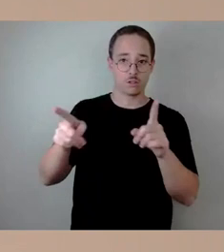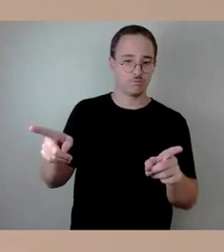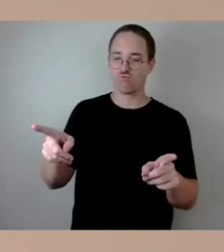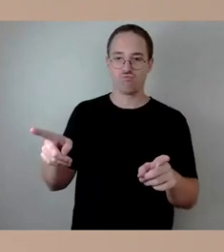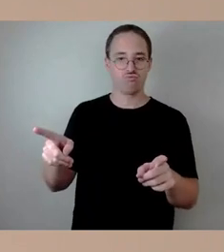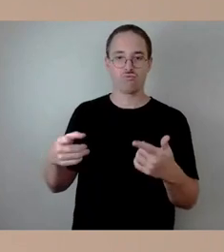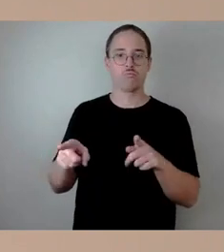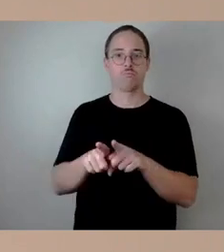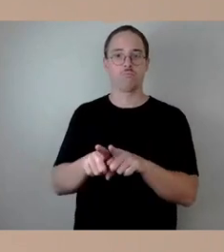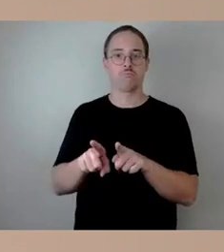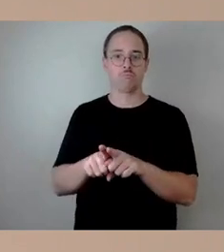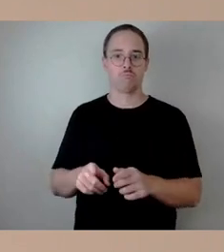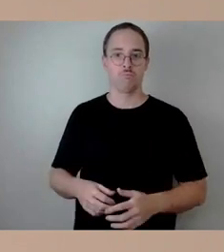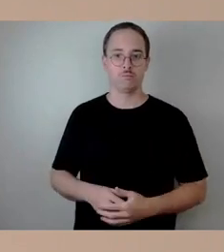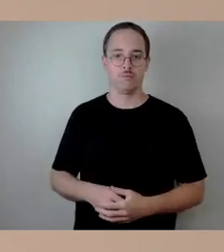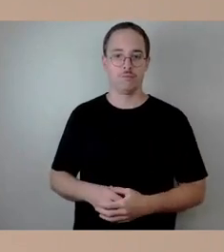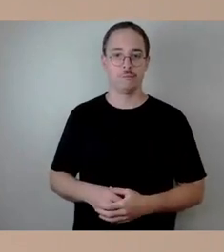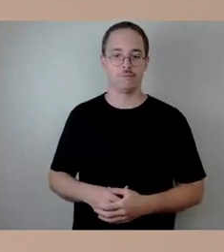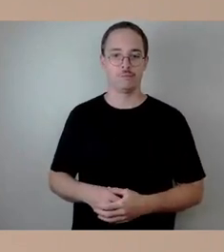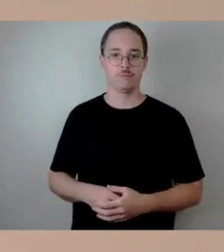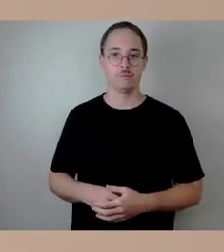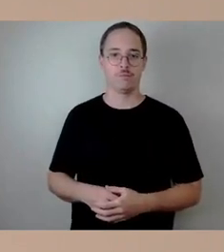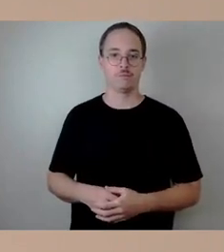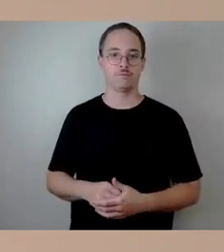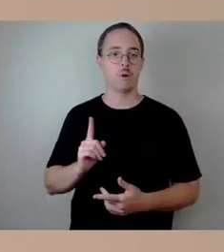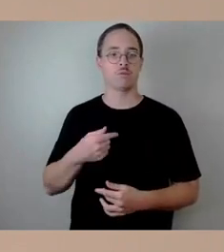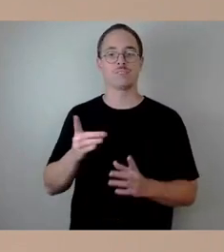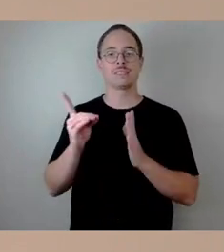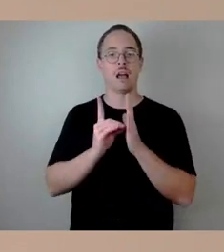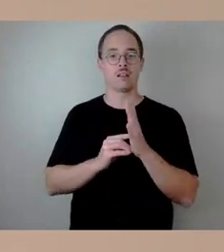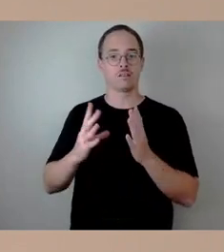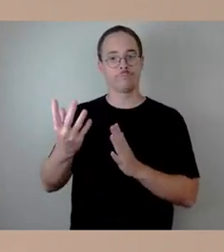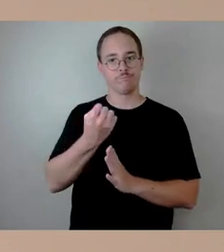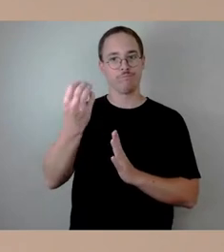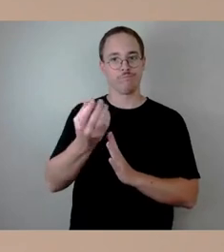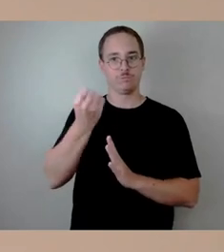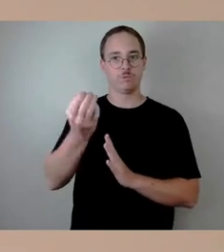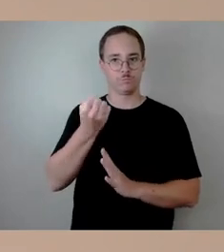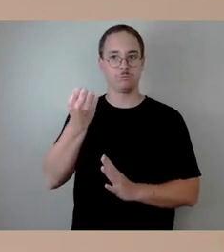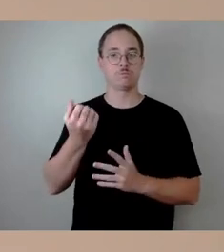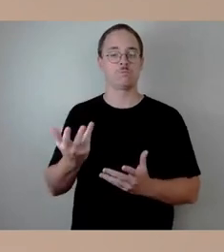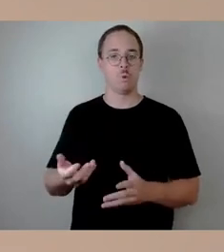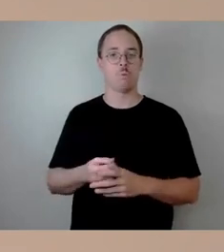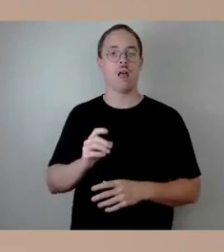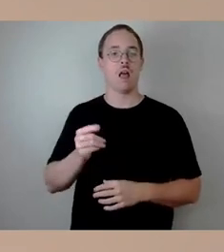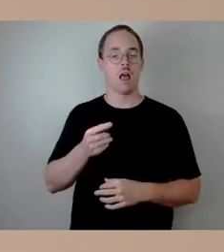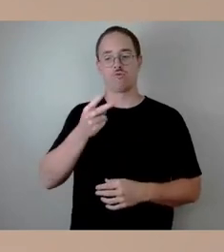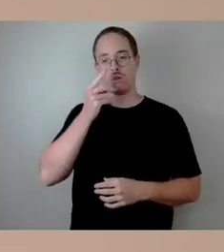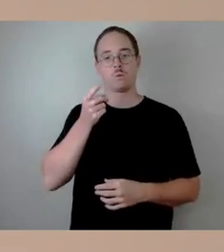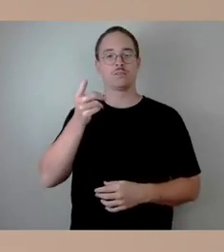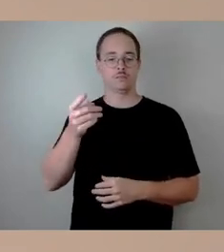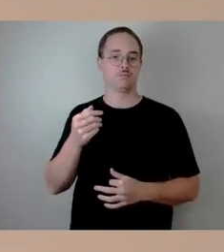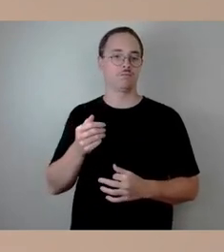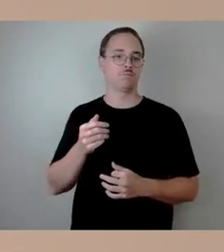Und mit der Datenerfassung im Rahmen des Verkehrsversuchs erfolgt auch eine Zählung der Kfz-Durchfahrten durch den gesperrten Haltestellenbereich